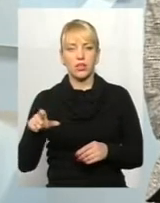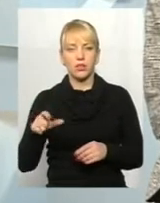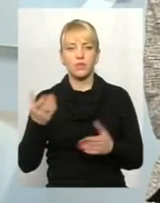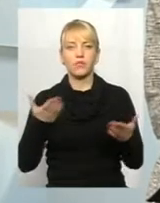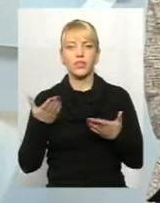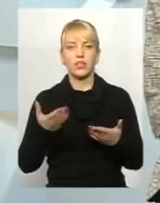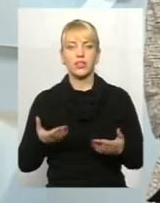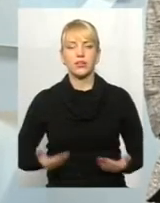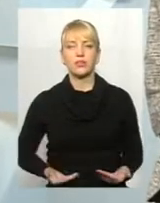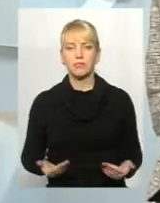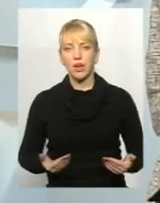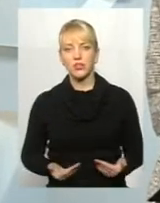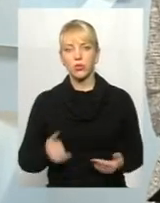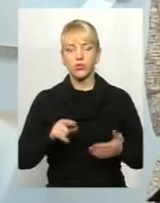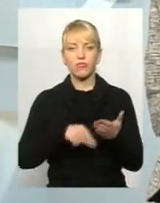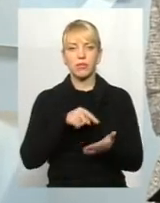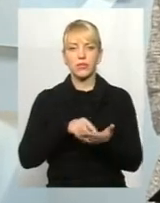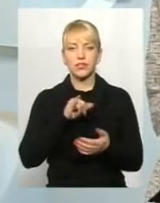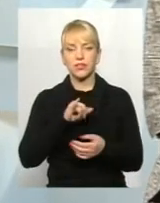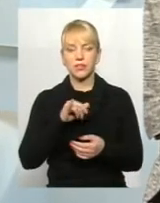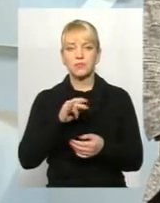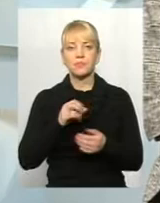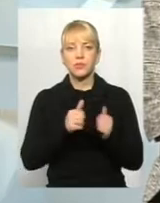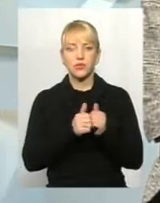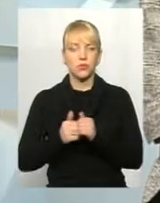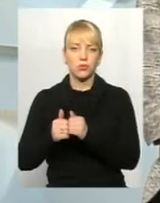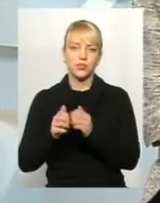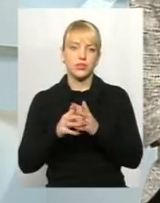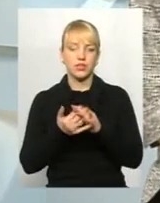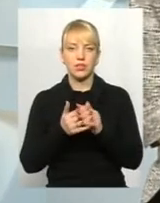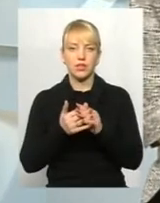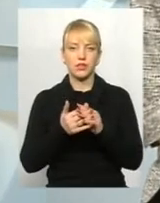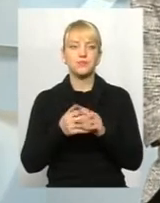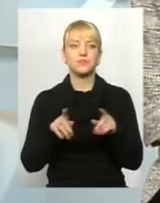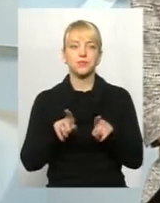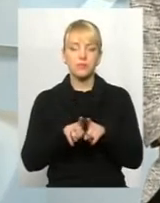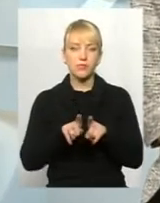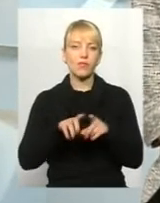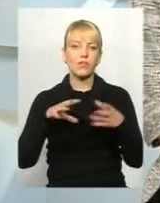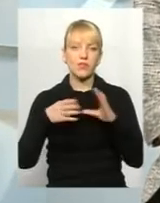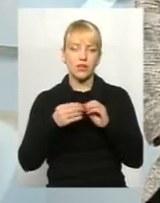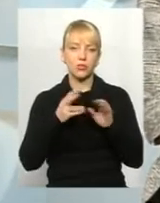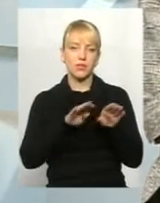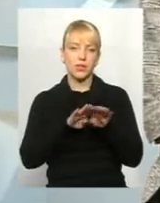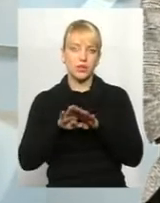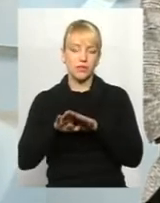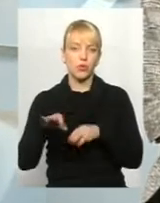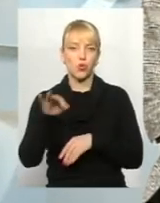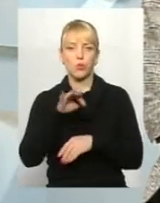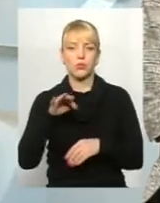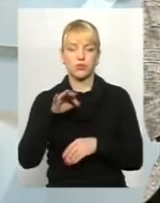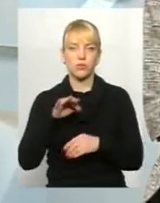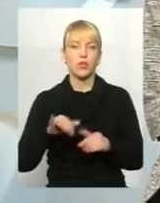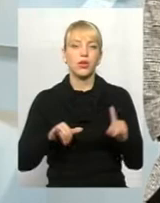які мешкають і в місті, і в довколишніх селах, і так само загалом на рівні обласному.